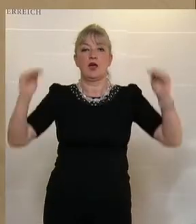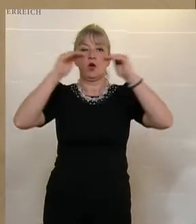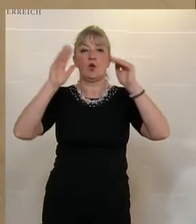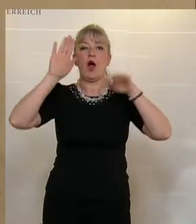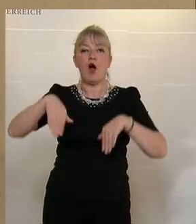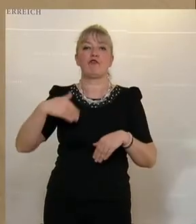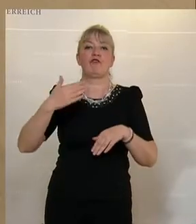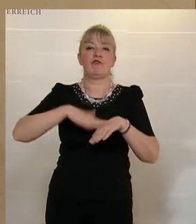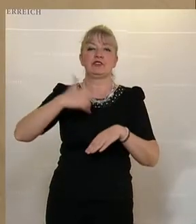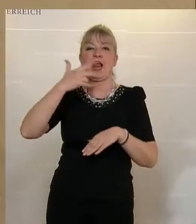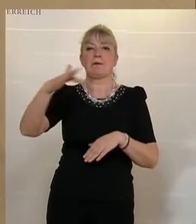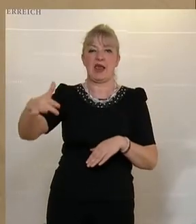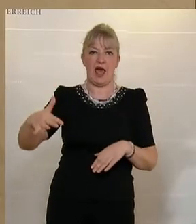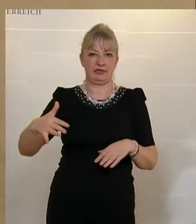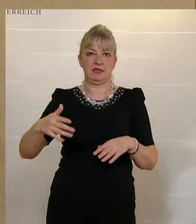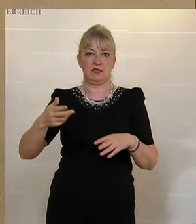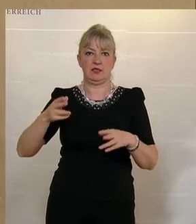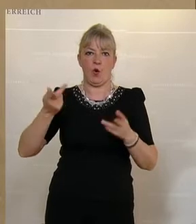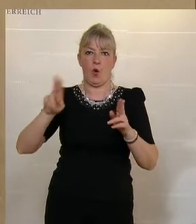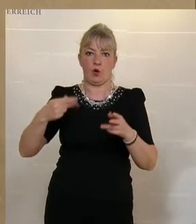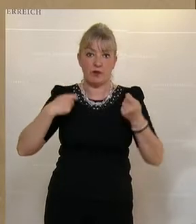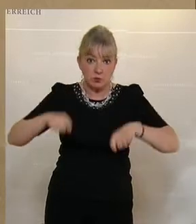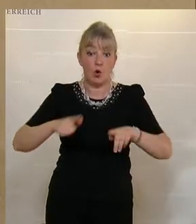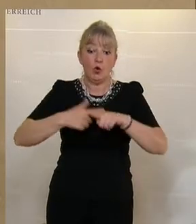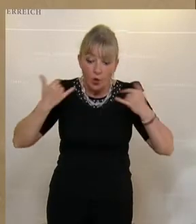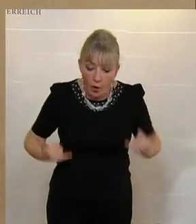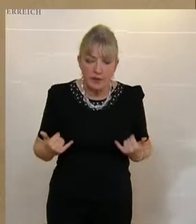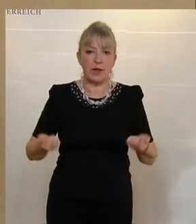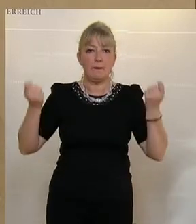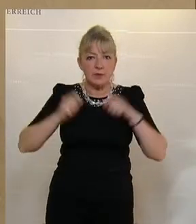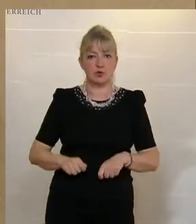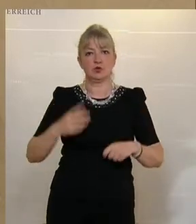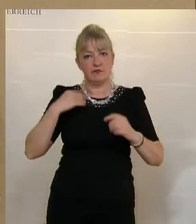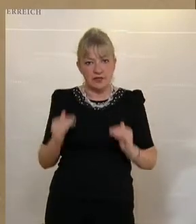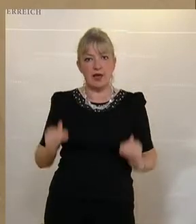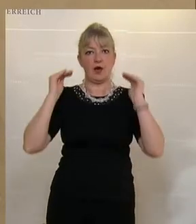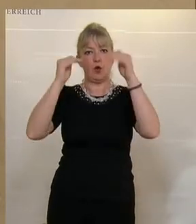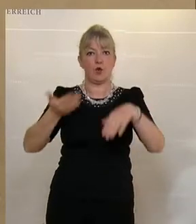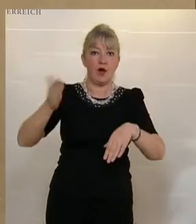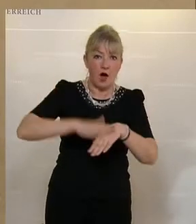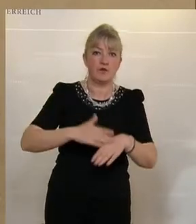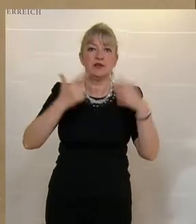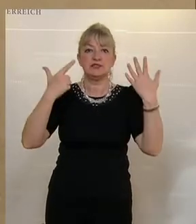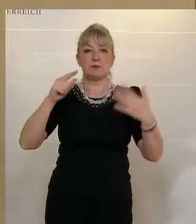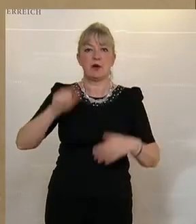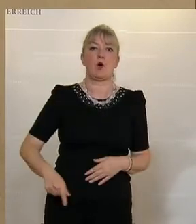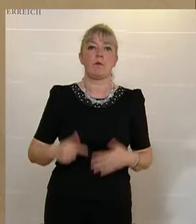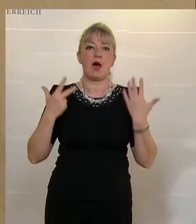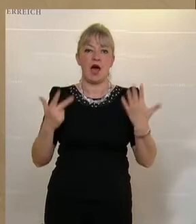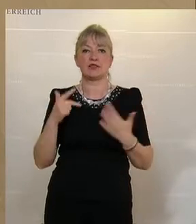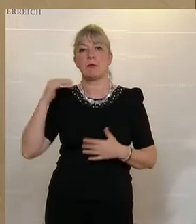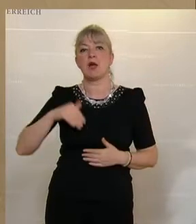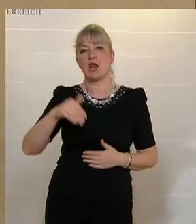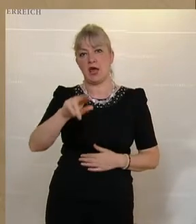3 Milliarden Euro beschlossen. Und heute beschließen wir eine Erhöhung auf 7,8